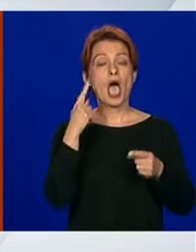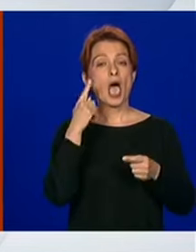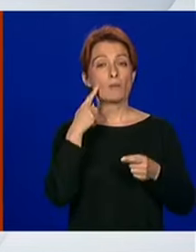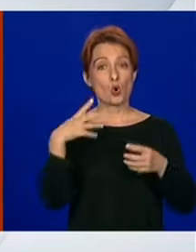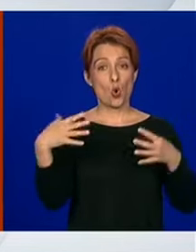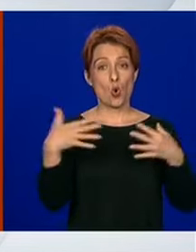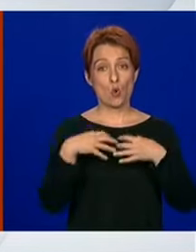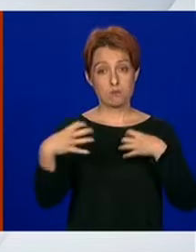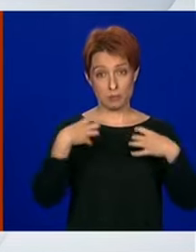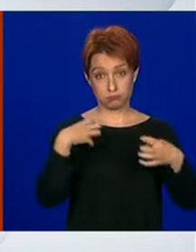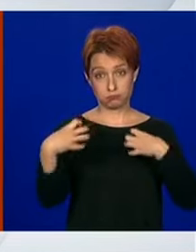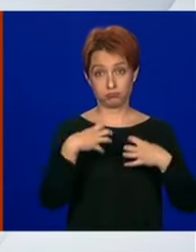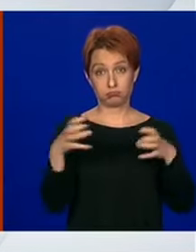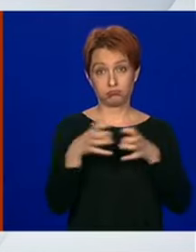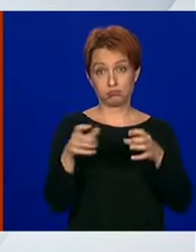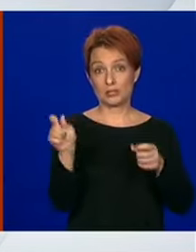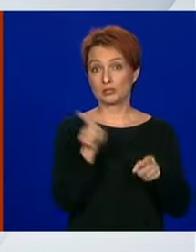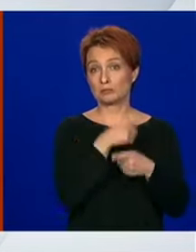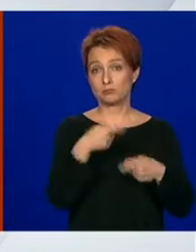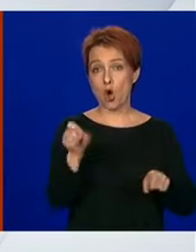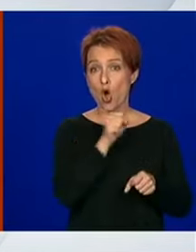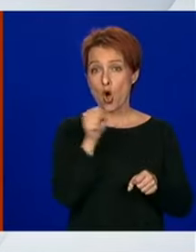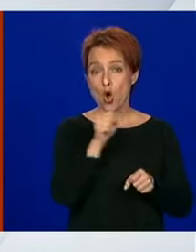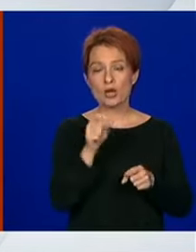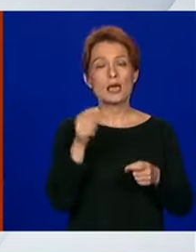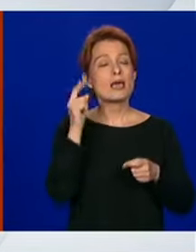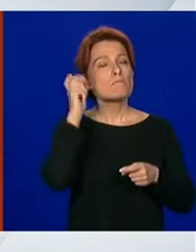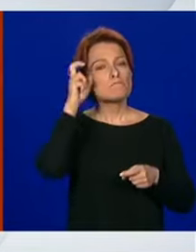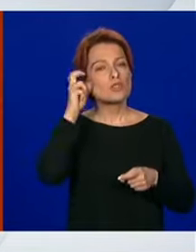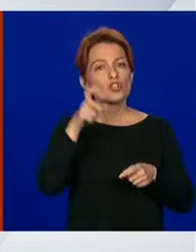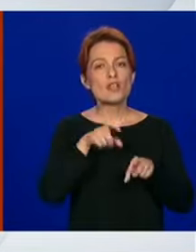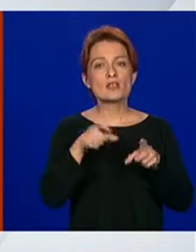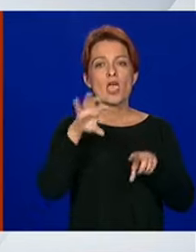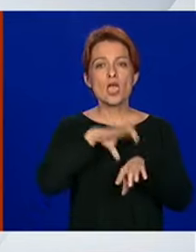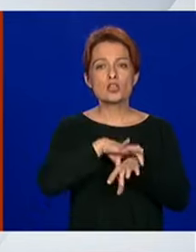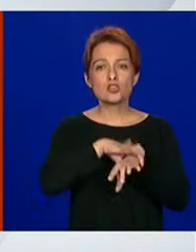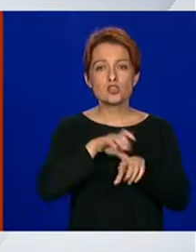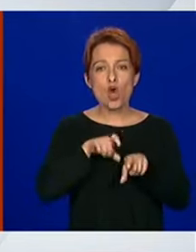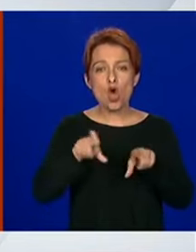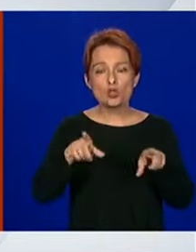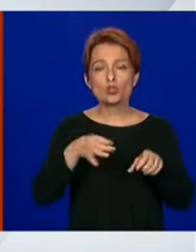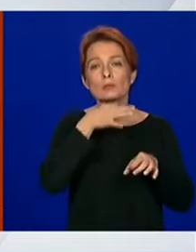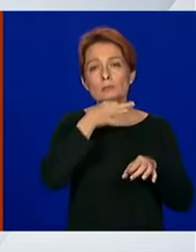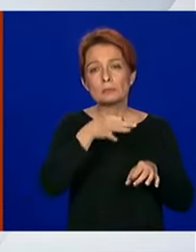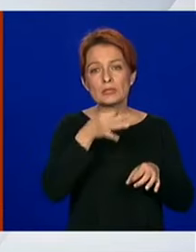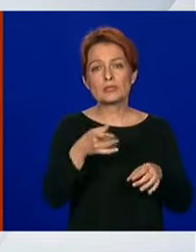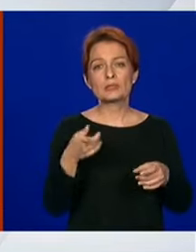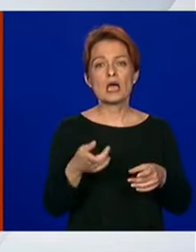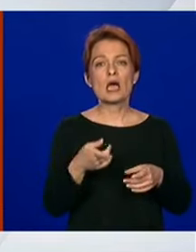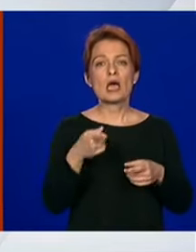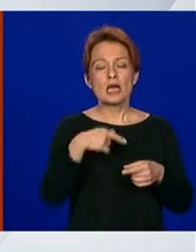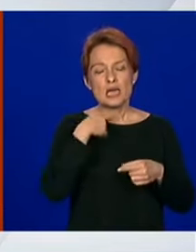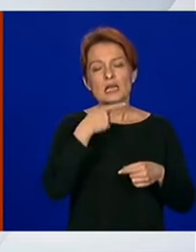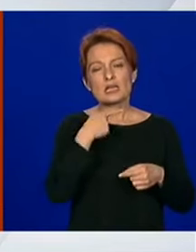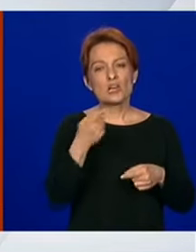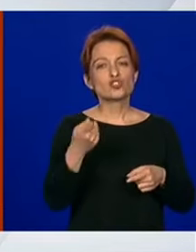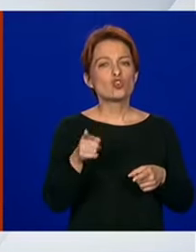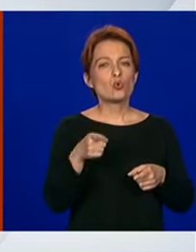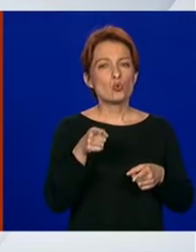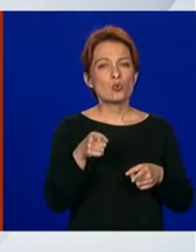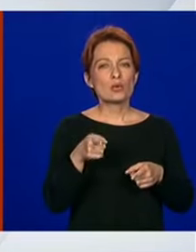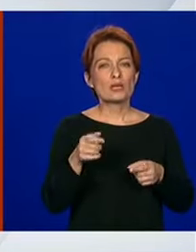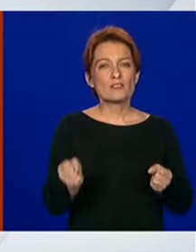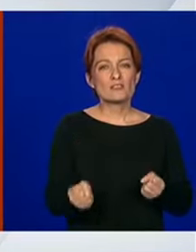tražili su i mišljenje epidemiologa s obzirom na sve ove navedene i propisane mjere. Kažu da im je zapravo teško